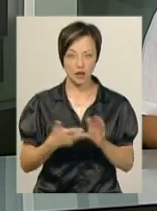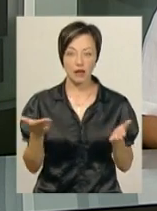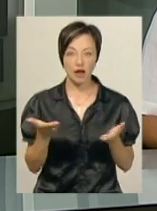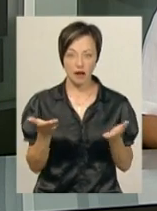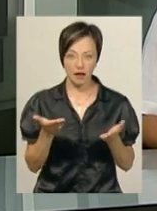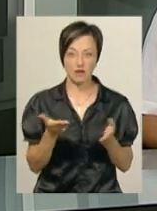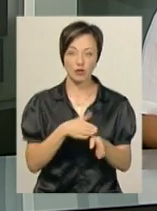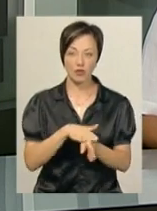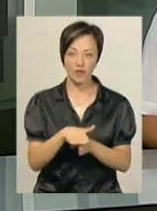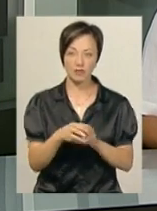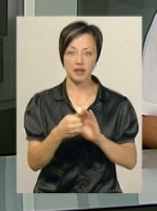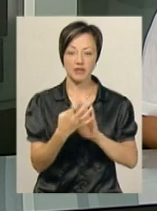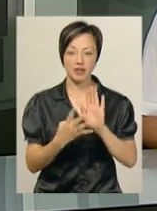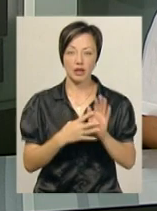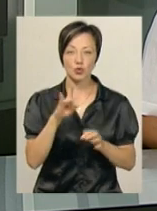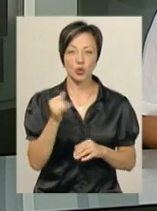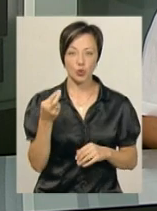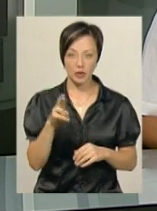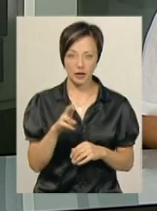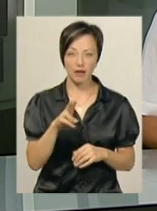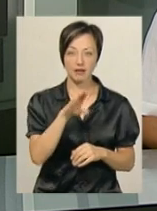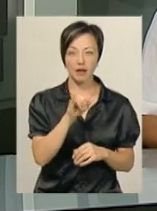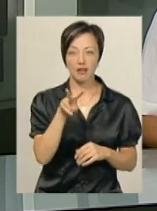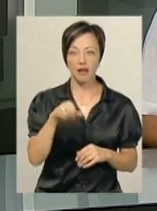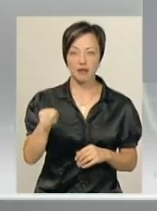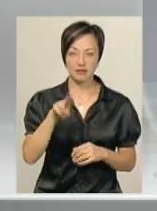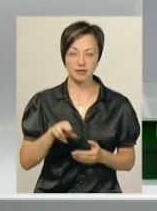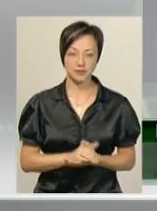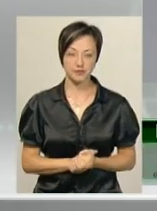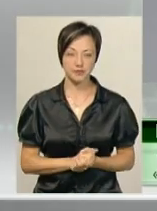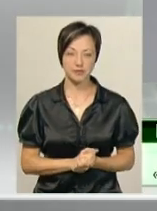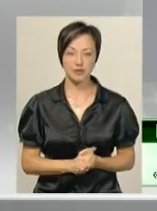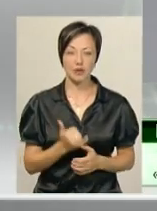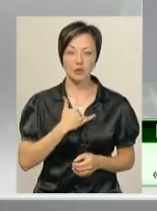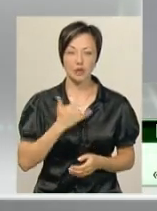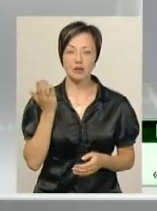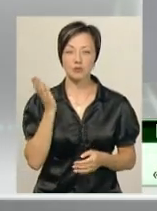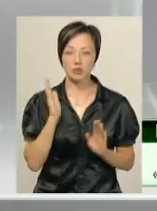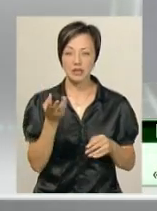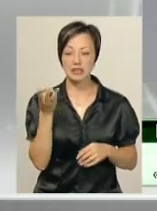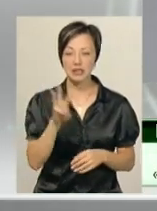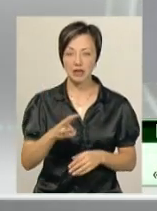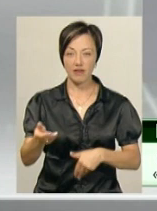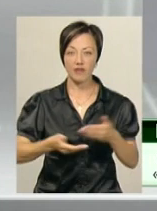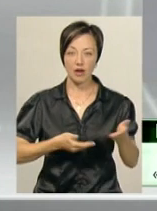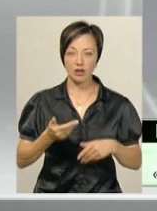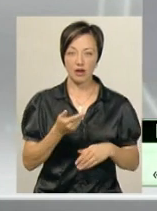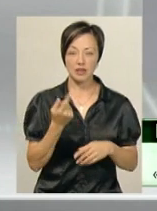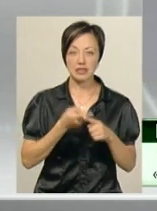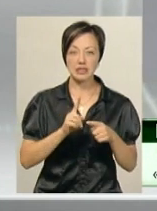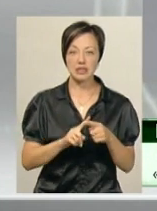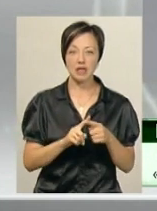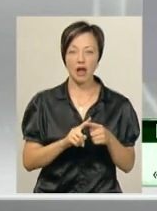нагадаю, відбуватиметься 19 грудня у Таїланді. «У нас буде три виходи. Перший вихід – це в коктейльних